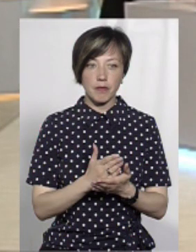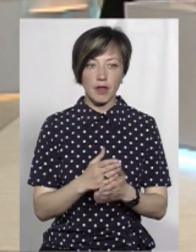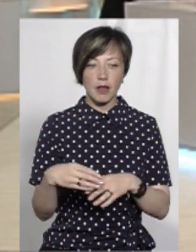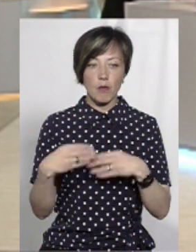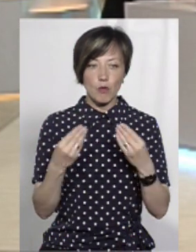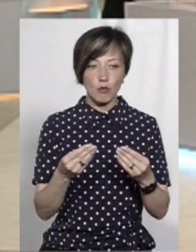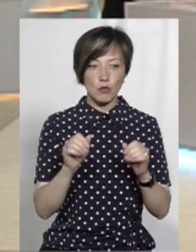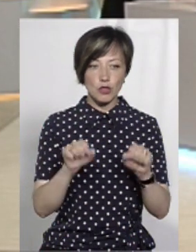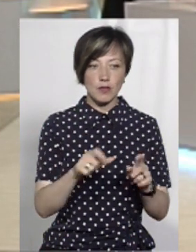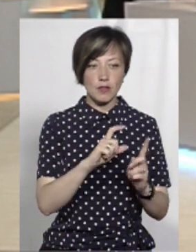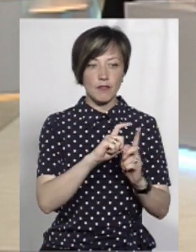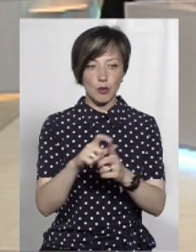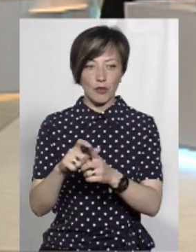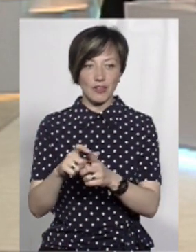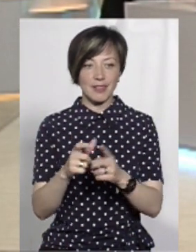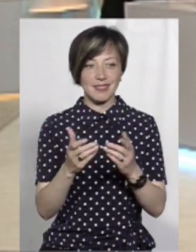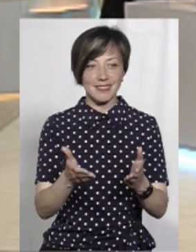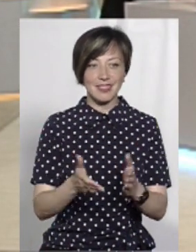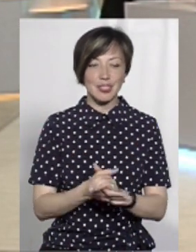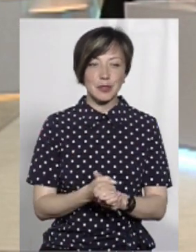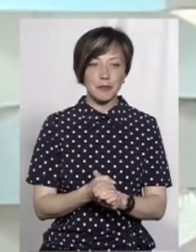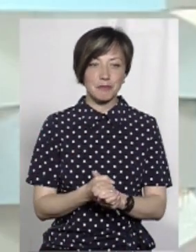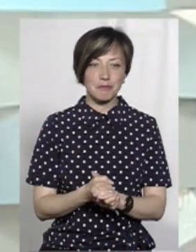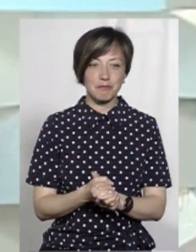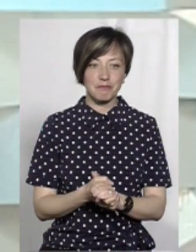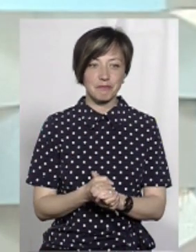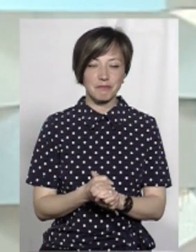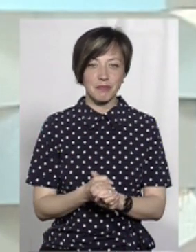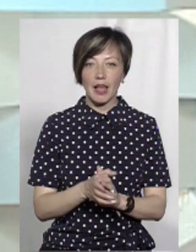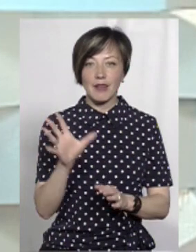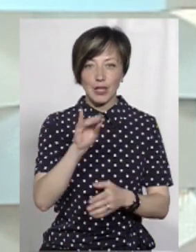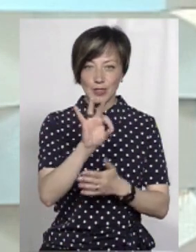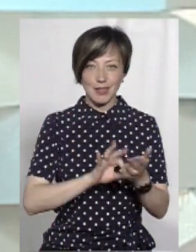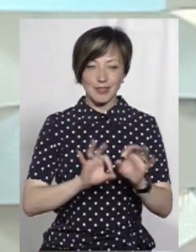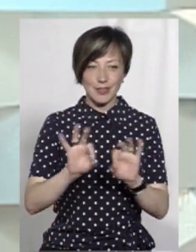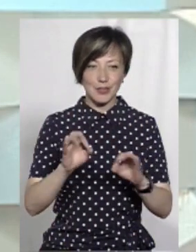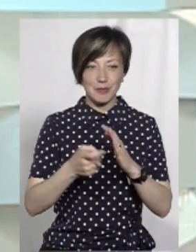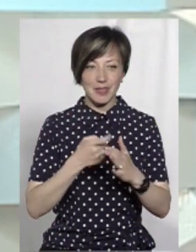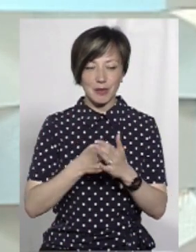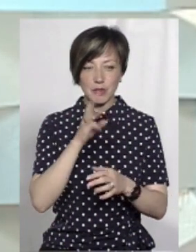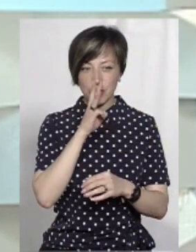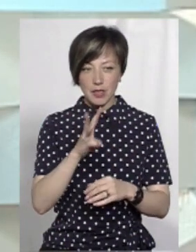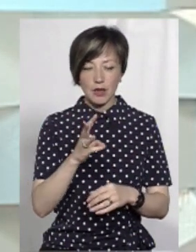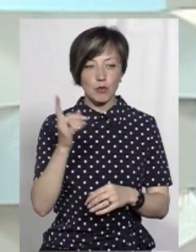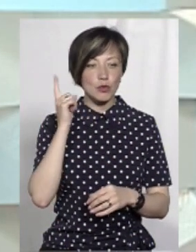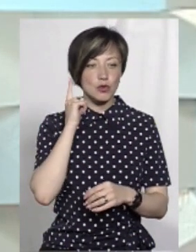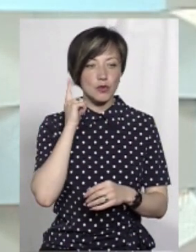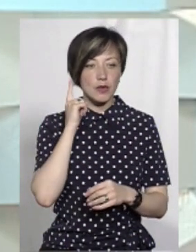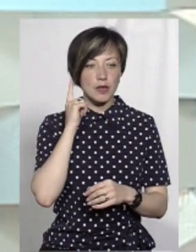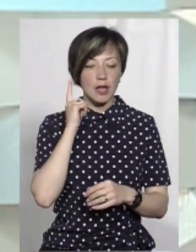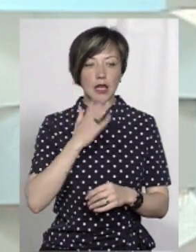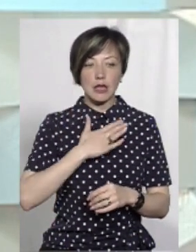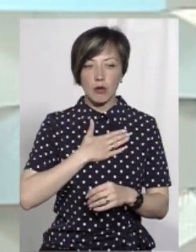давати ще можливість відповідатися спікеру. просто про заробітну плату. почув, тобто,